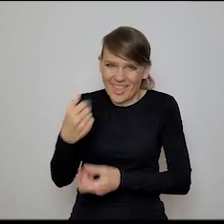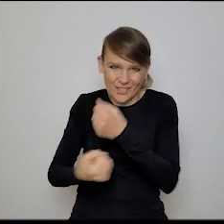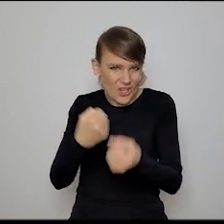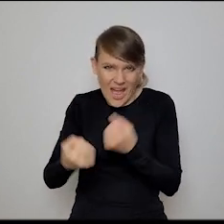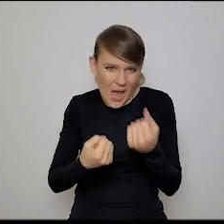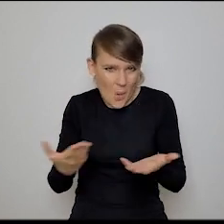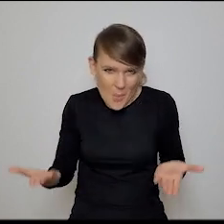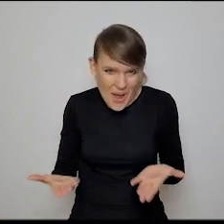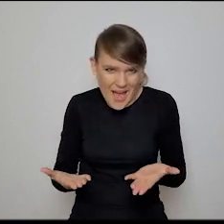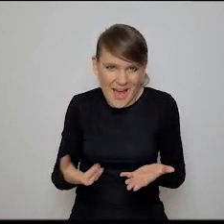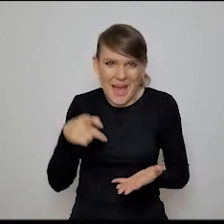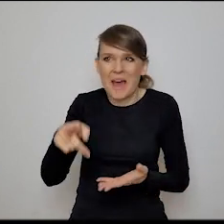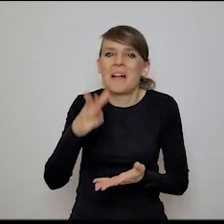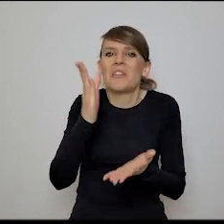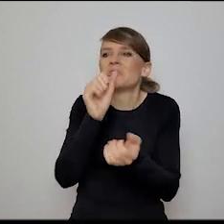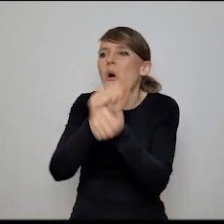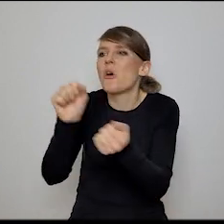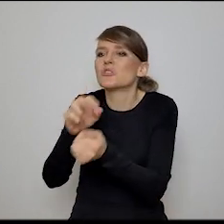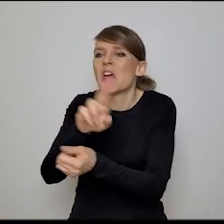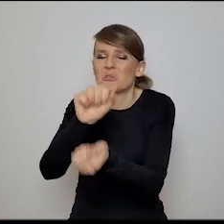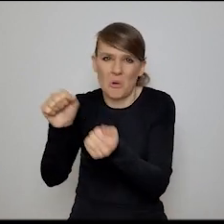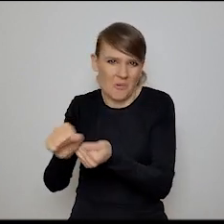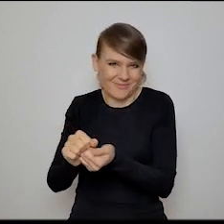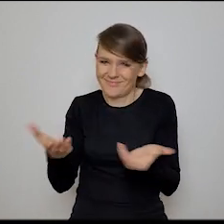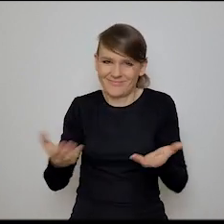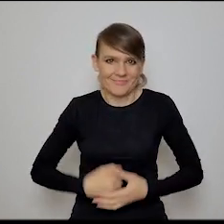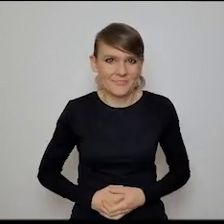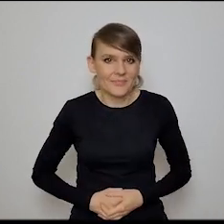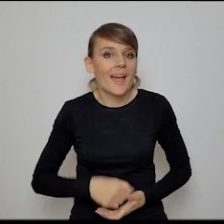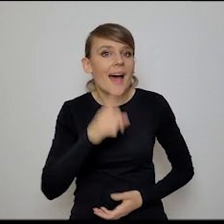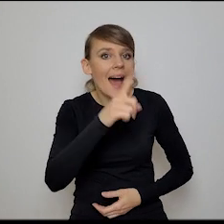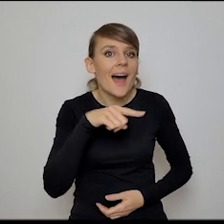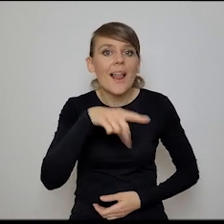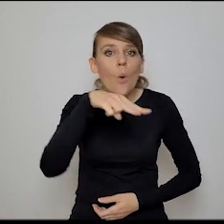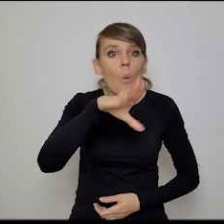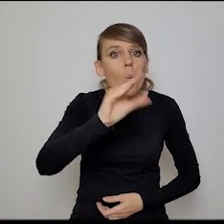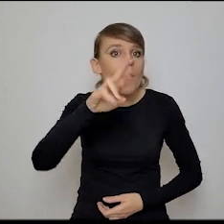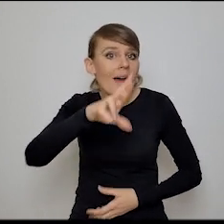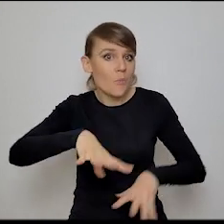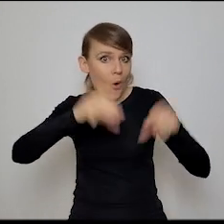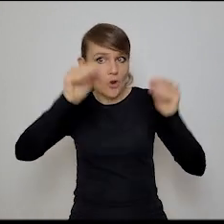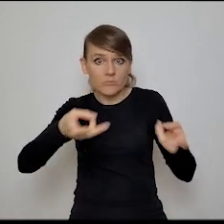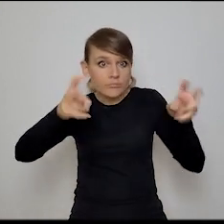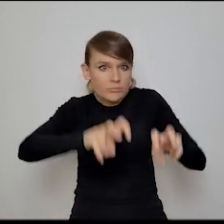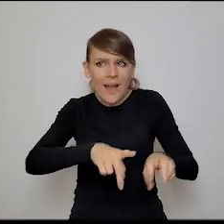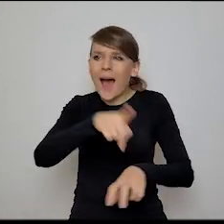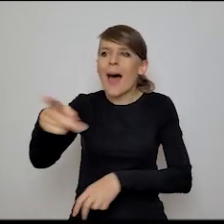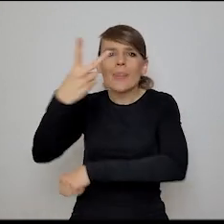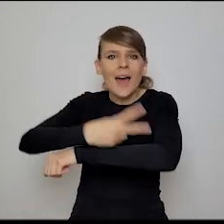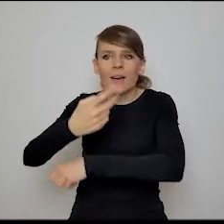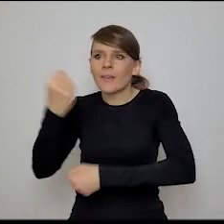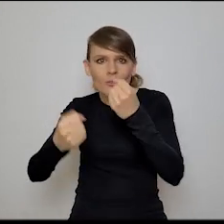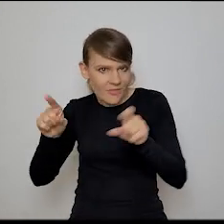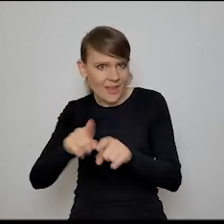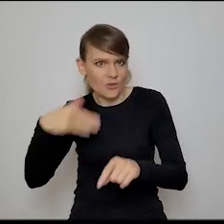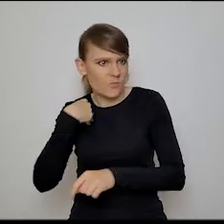Nie, no oczywiście. jest malutka, manualna szkoda. Ale myśmy mieli, ale wiesz, jak wchodził Uber, no to też kierowcy taksówek też po prostu napadali na